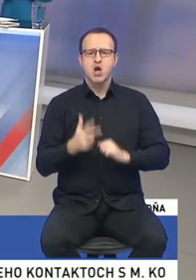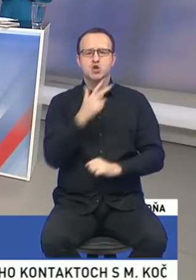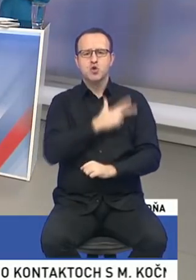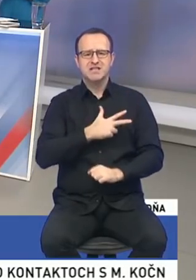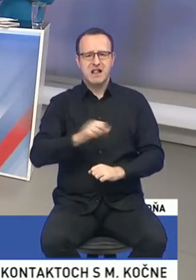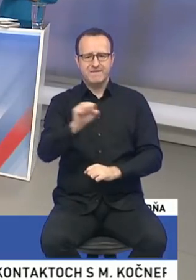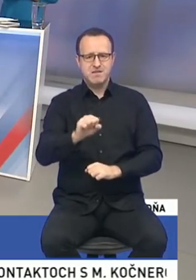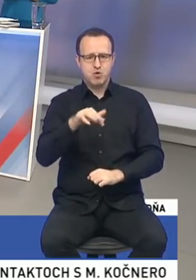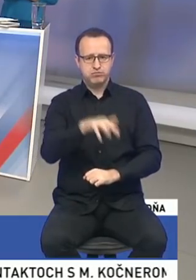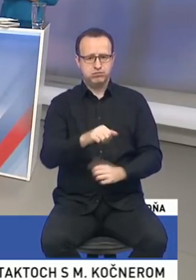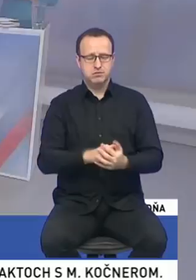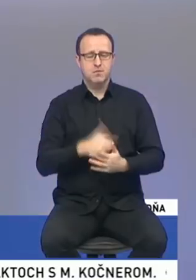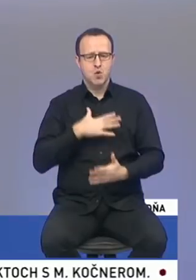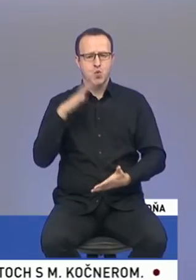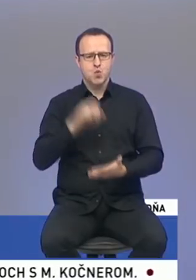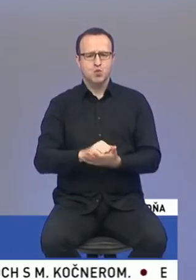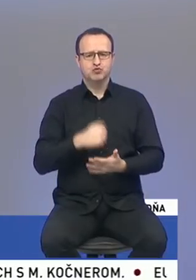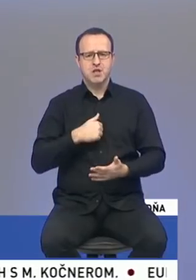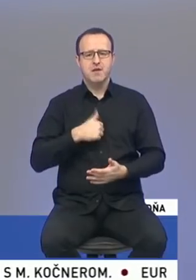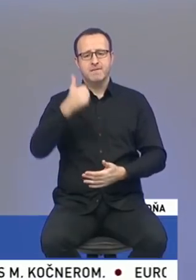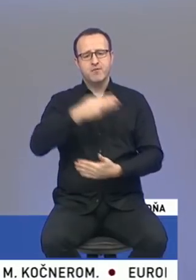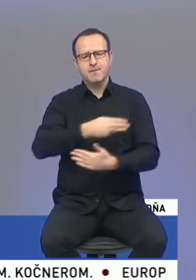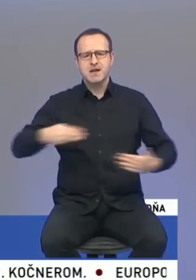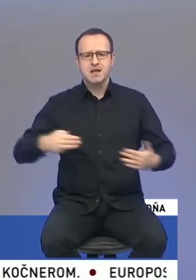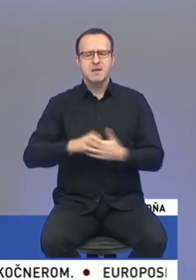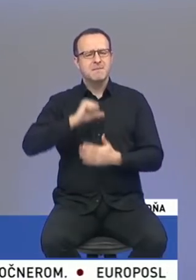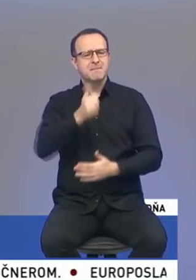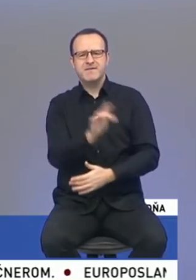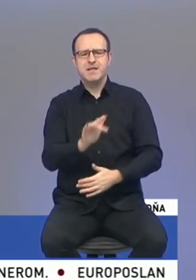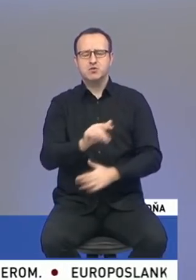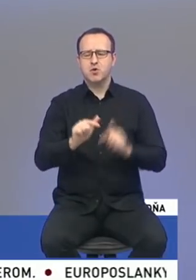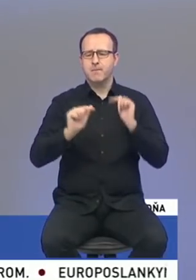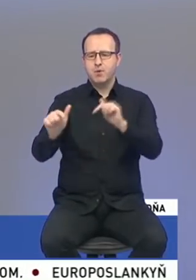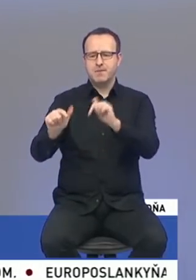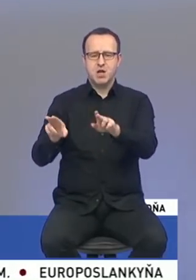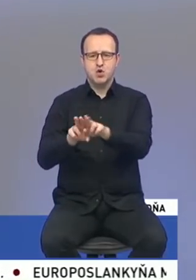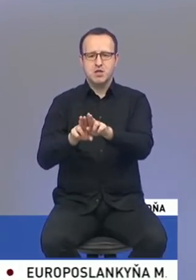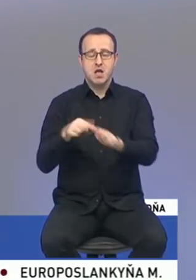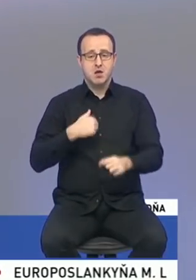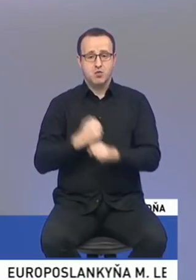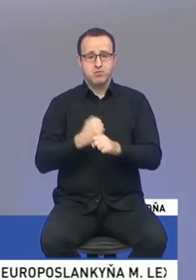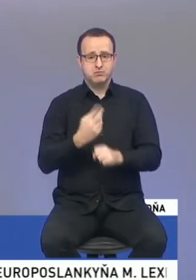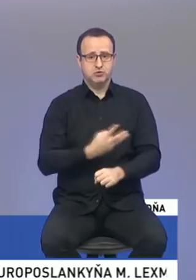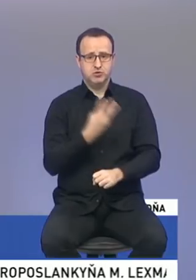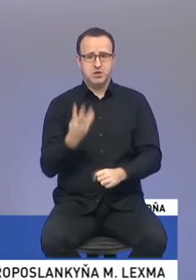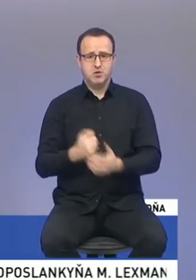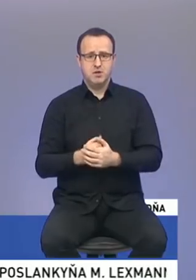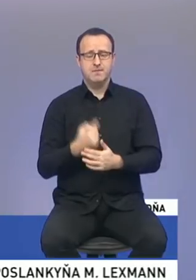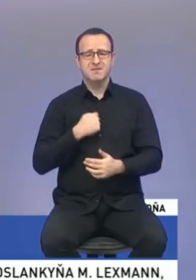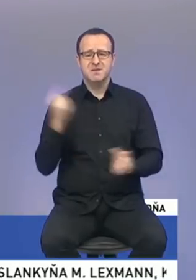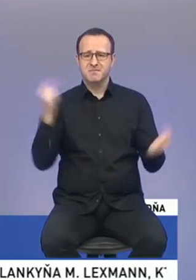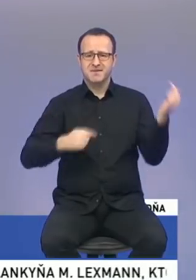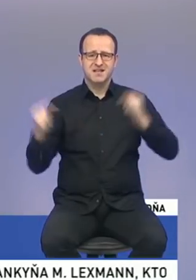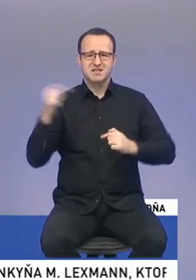výbore. Určite by som v prvom rade, na prvom mieste bola podpora rodín, robím to 4 roky. Naozaj sme priniesli do